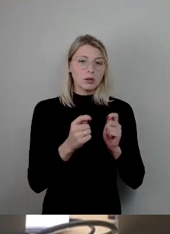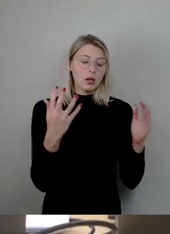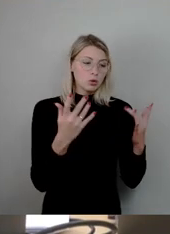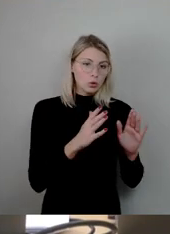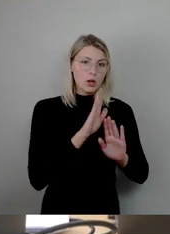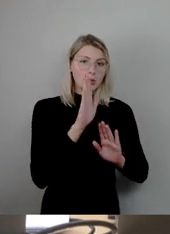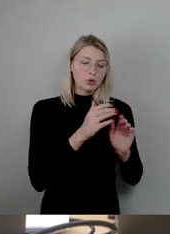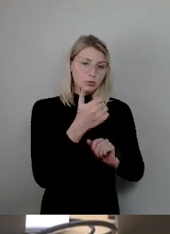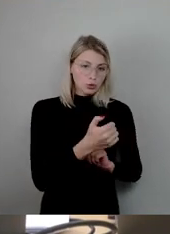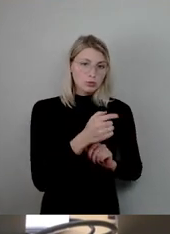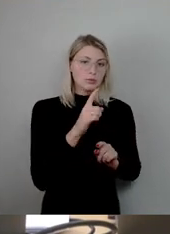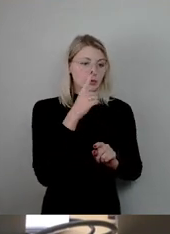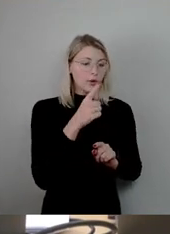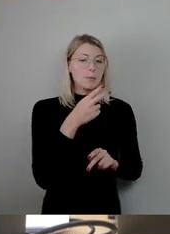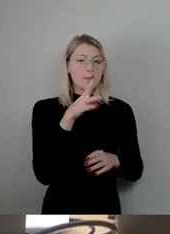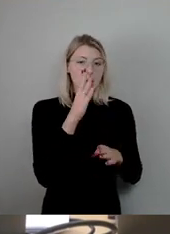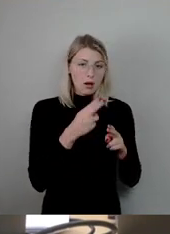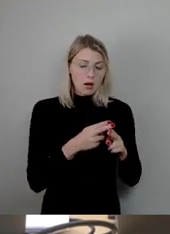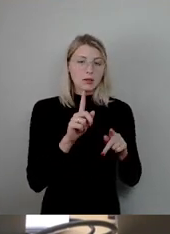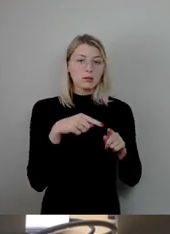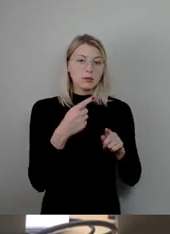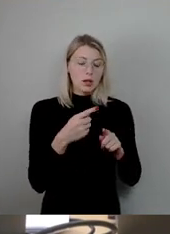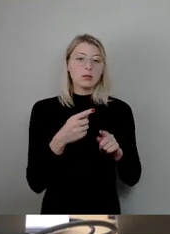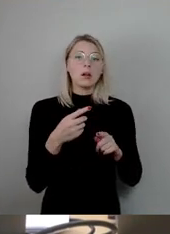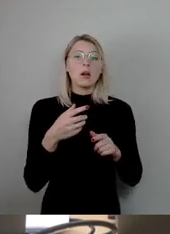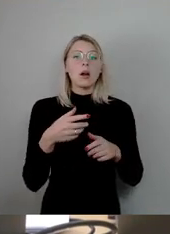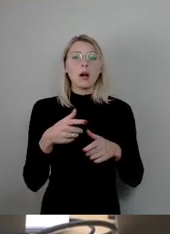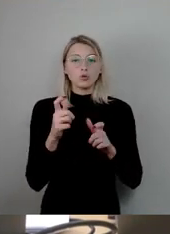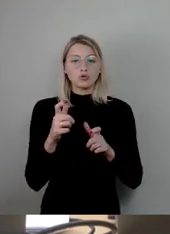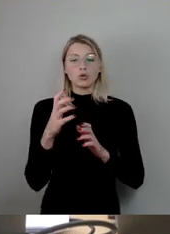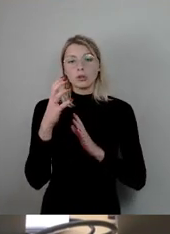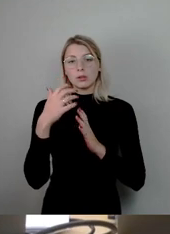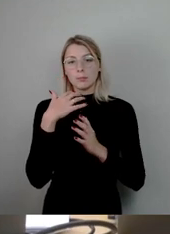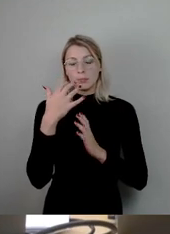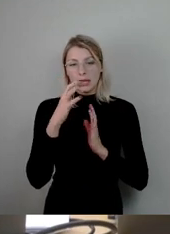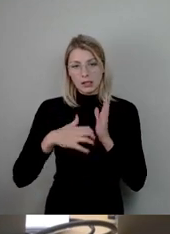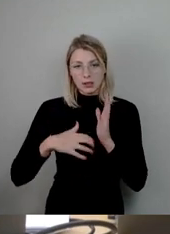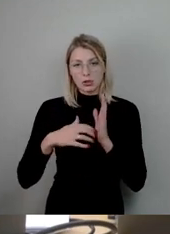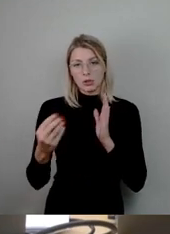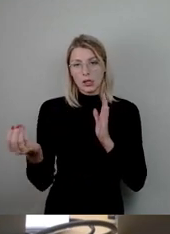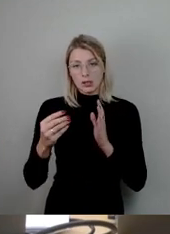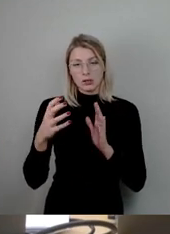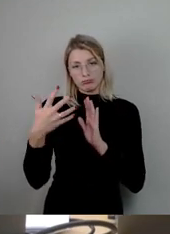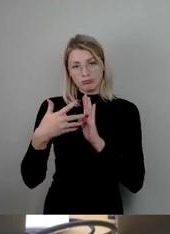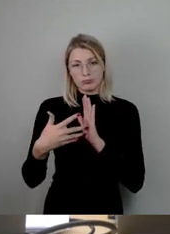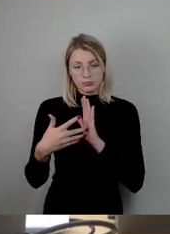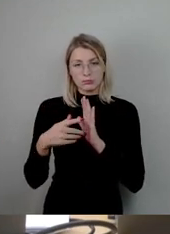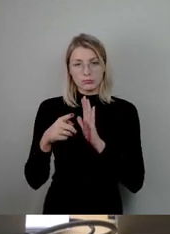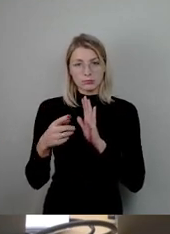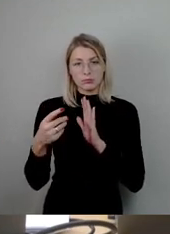Mehrheit wurde, der den federführenden Ausschussbericht ergänzt und wurde dann zum